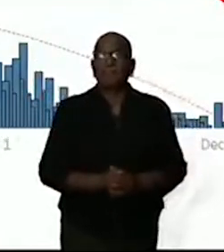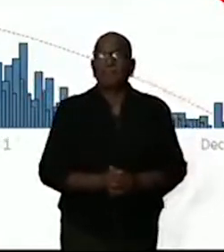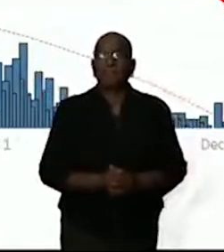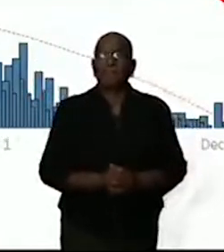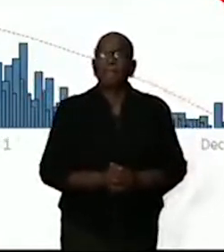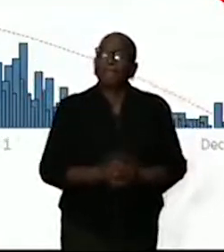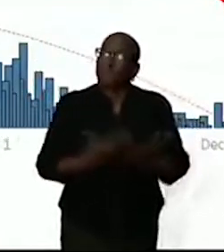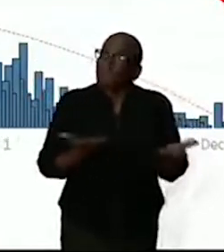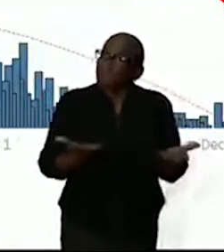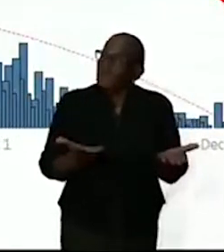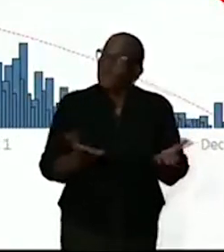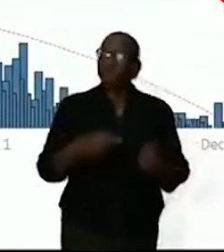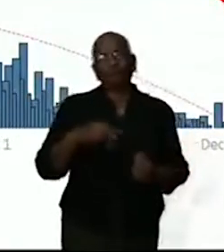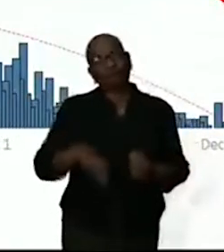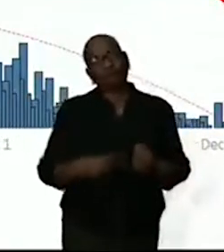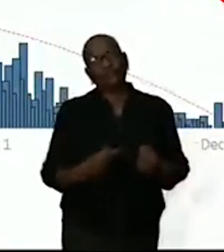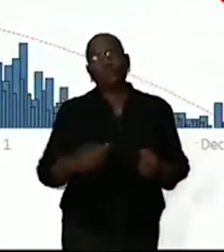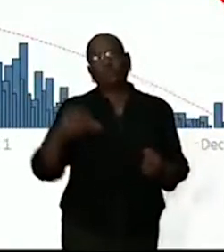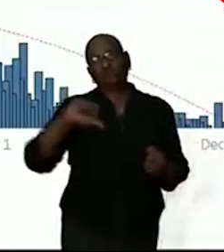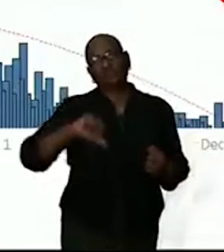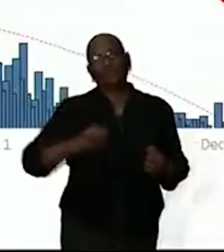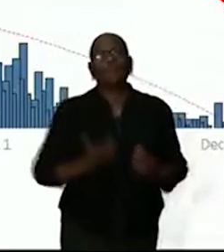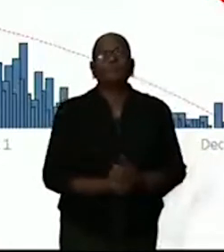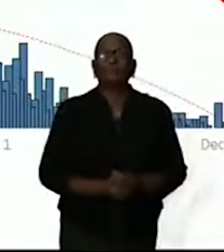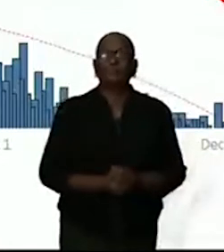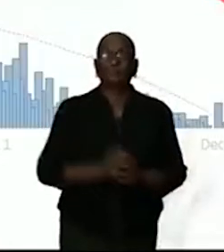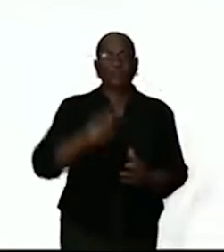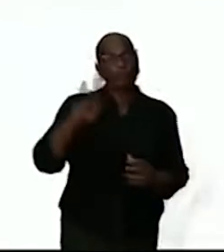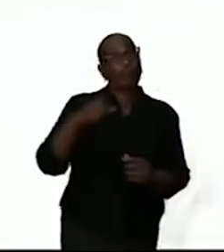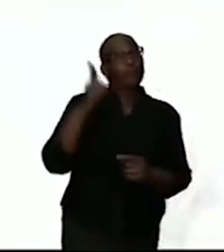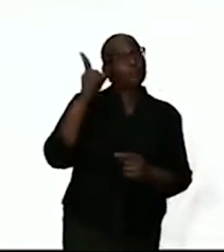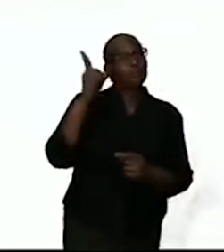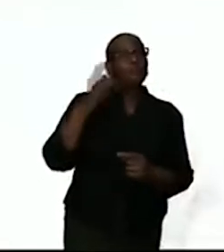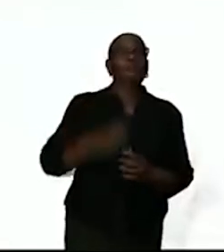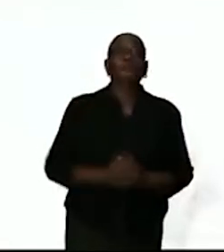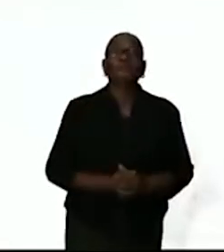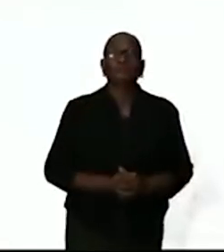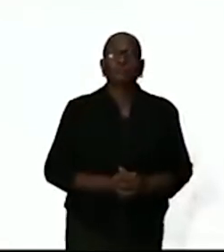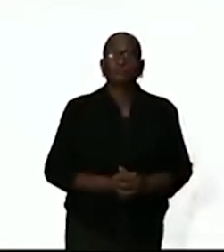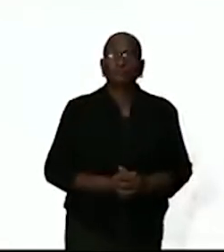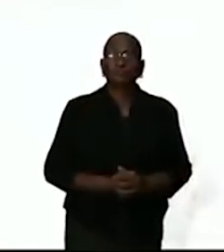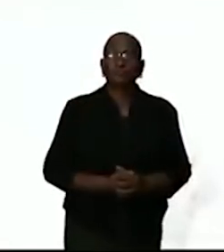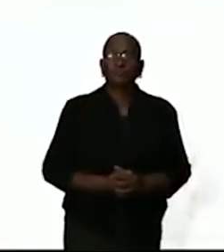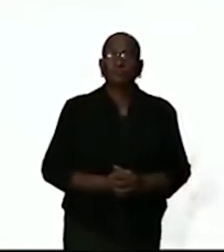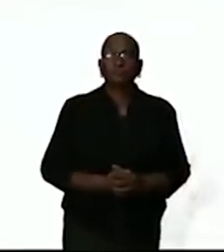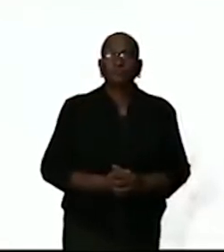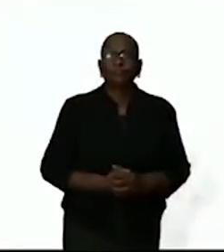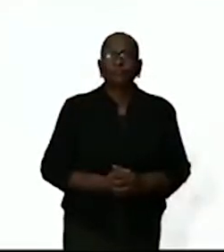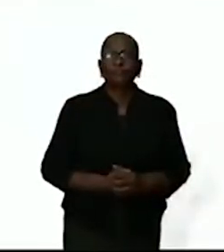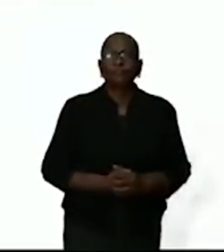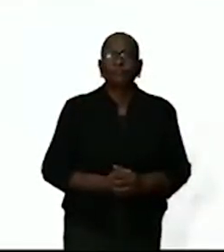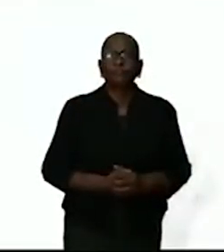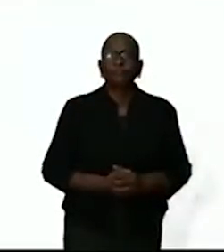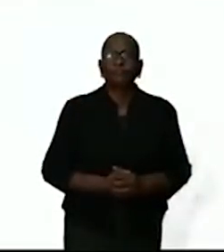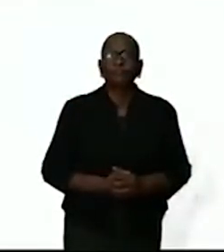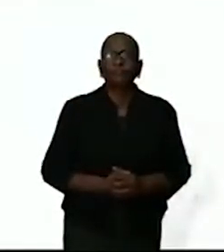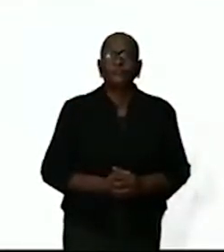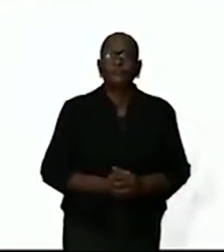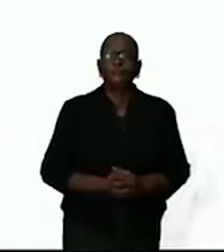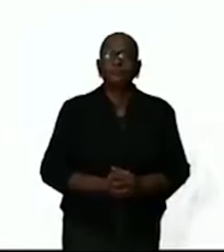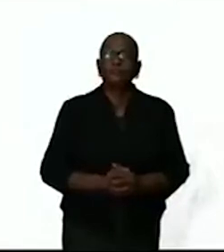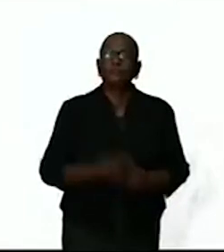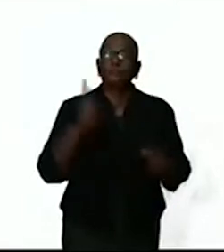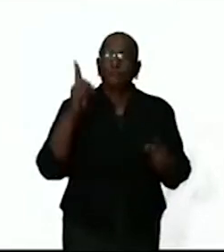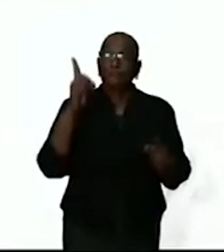dat er toch weer gevallen zijn. Als we naar de volgende slide gaan, in de